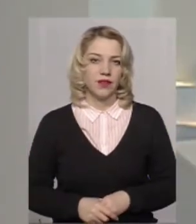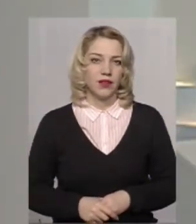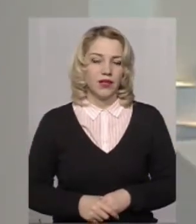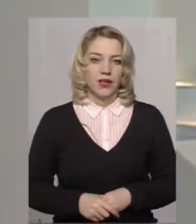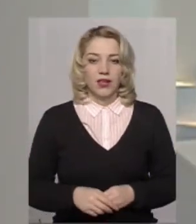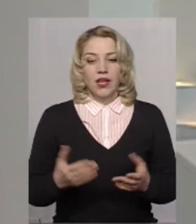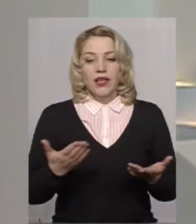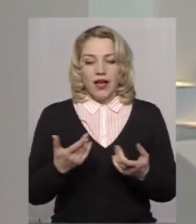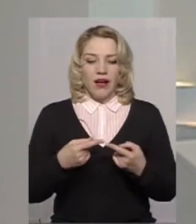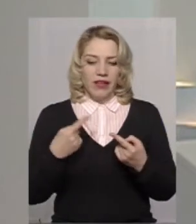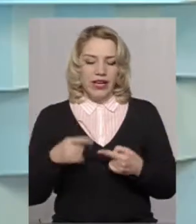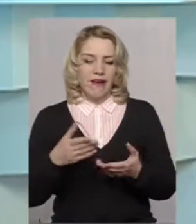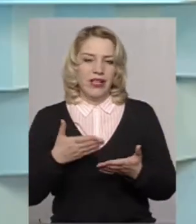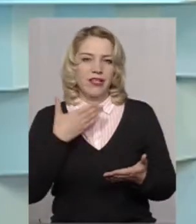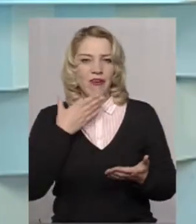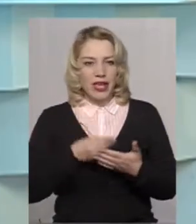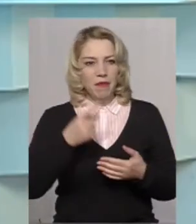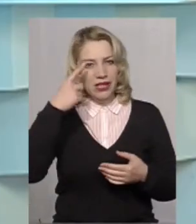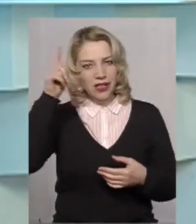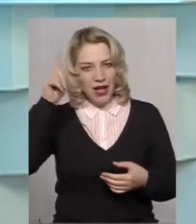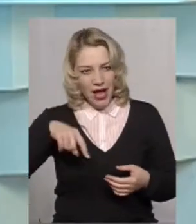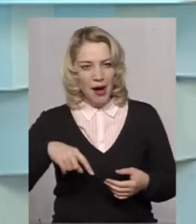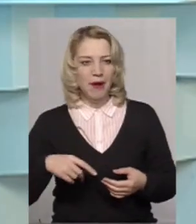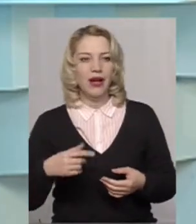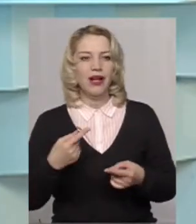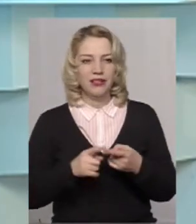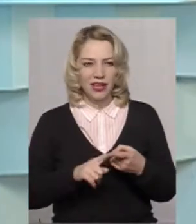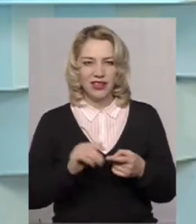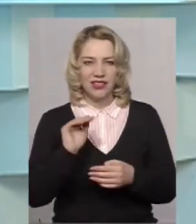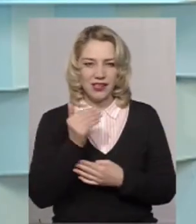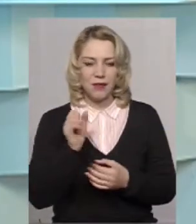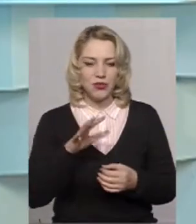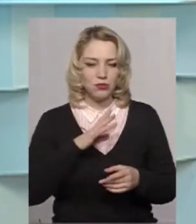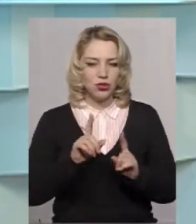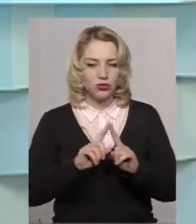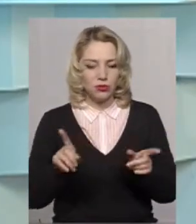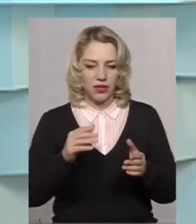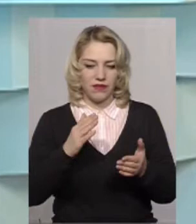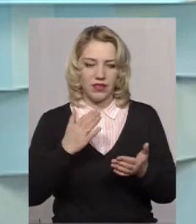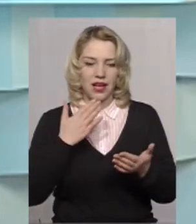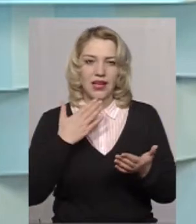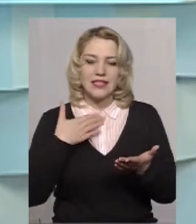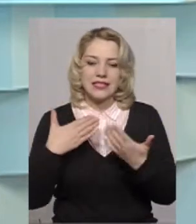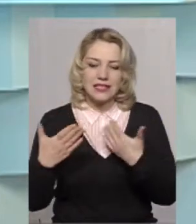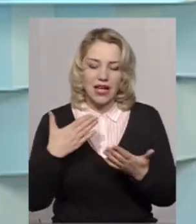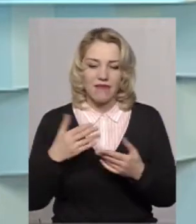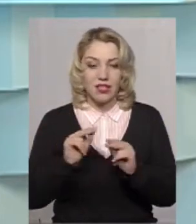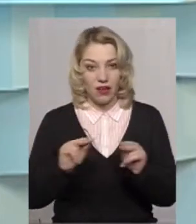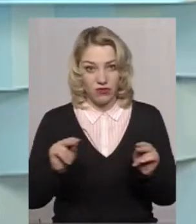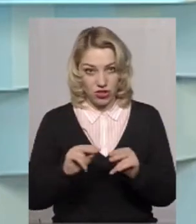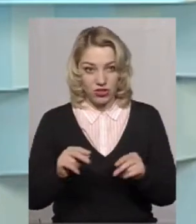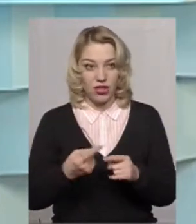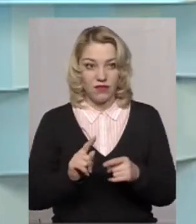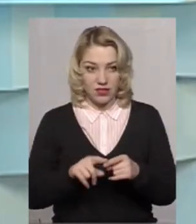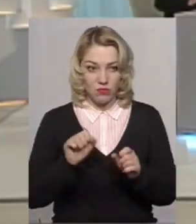яка відрізняється від інших своїми знаннями, тобто може бути особливе ставлення до неї вчителів, і це теж